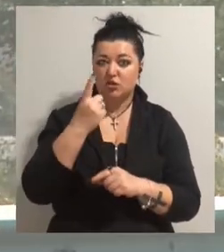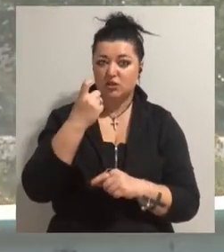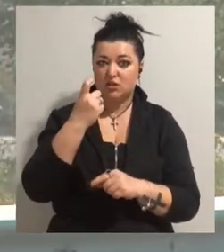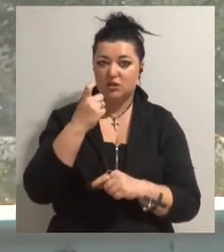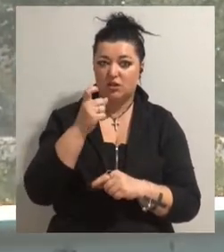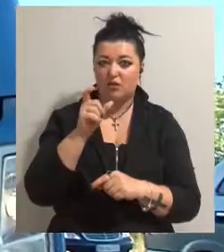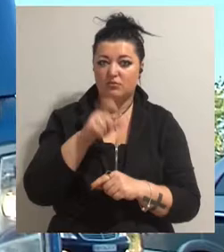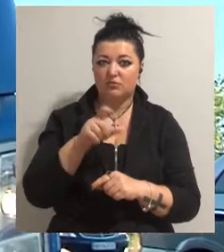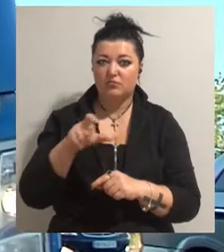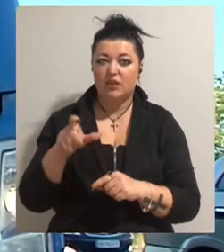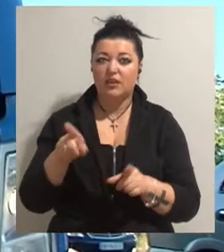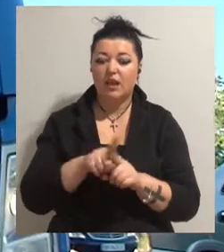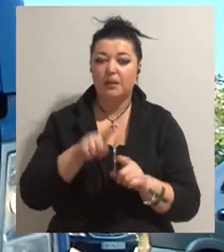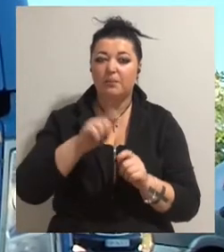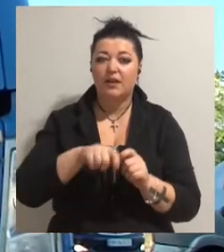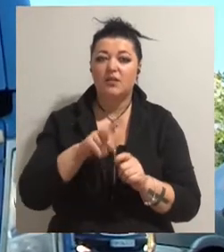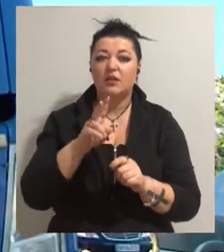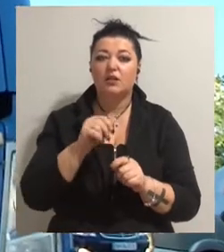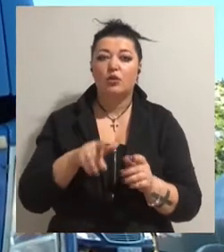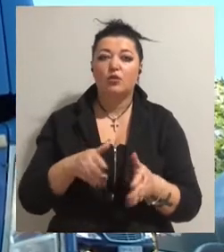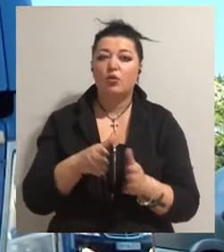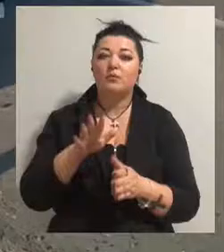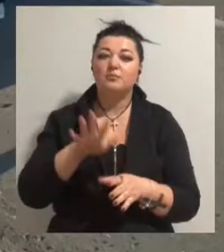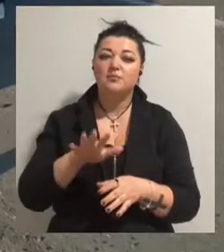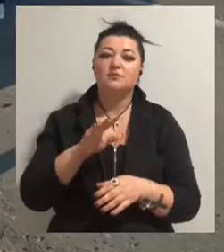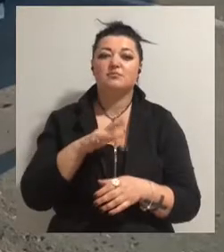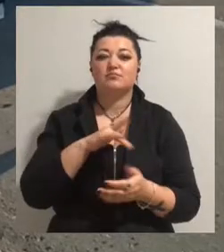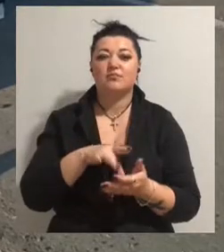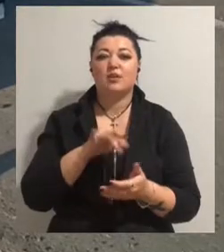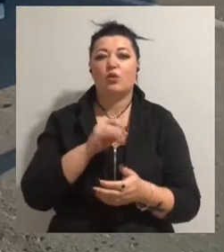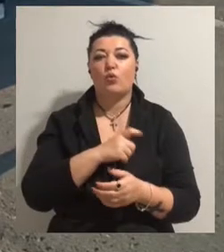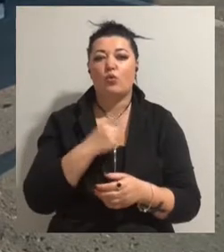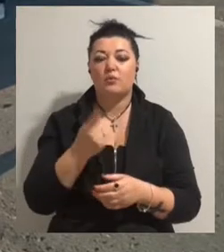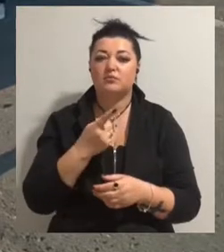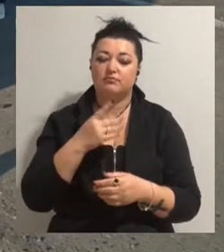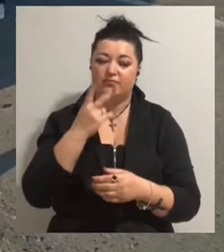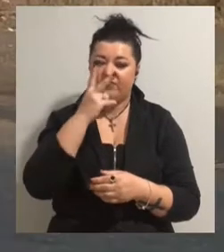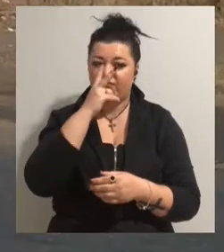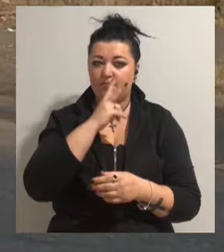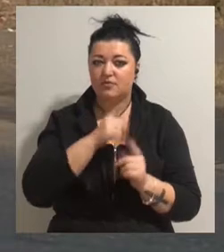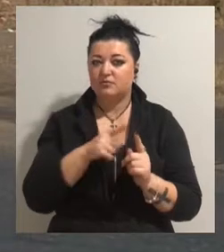Такі перевірки на дорогах міста та області поліцейські проводитимуть протягом двох місяців.